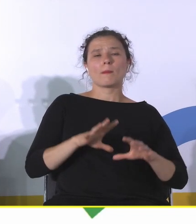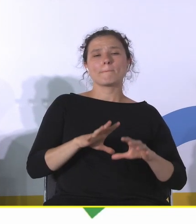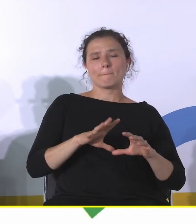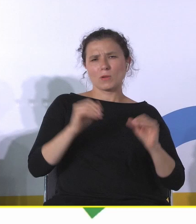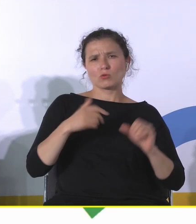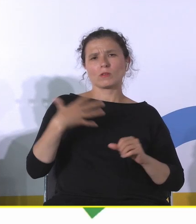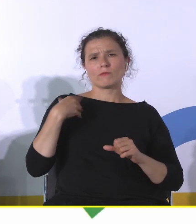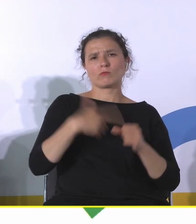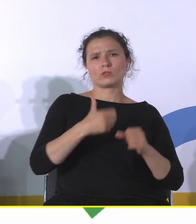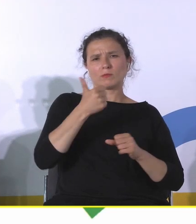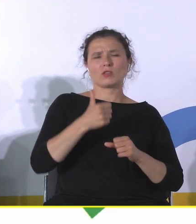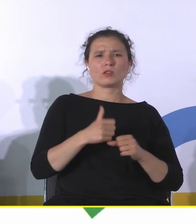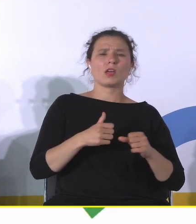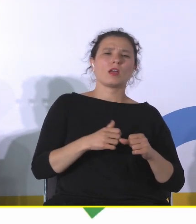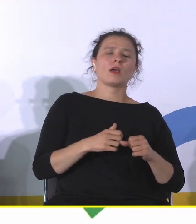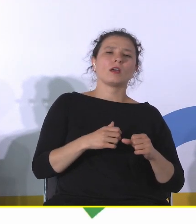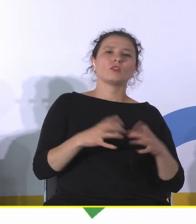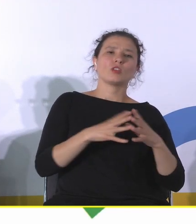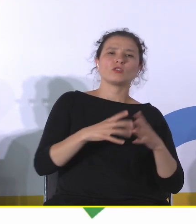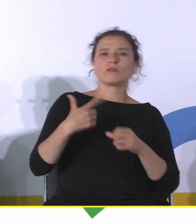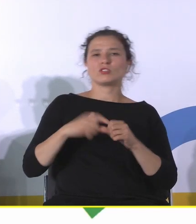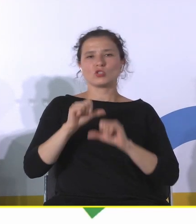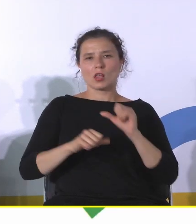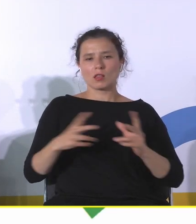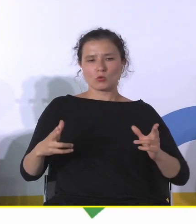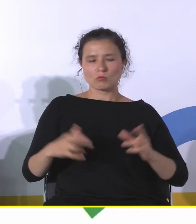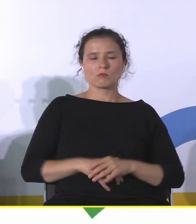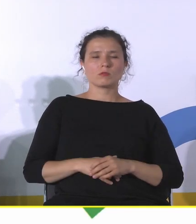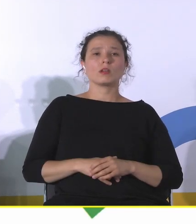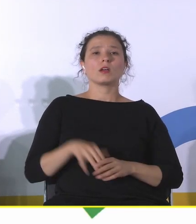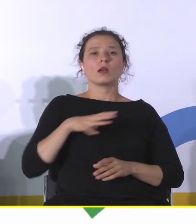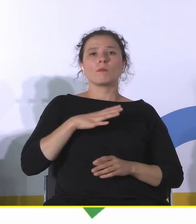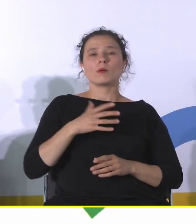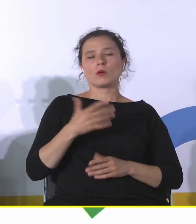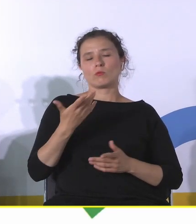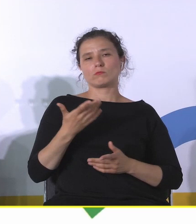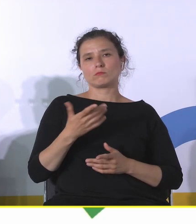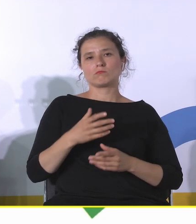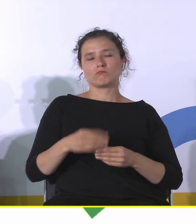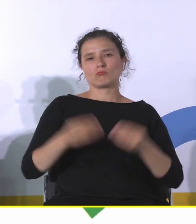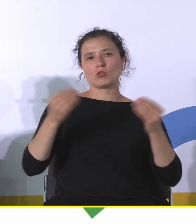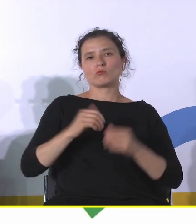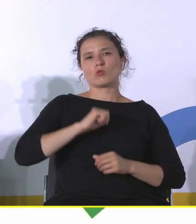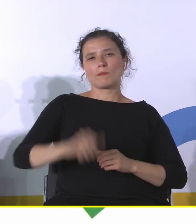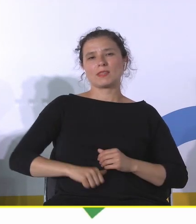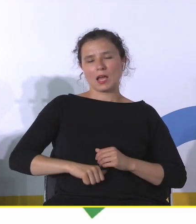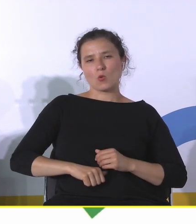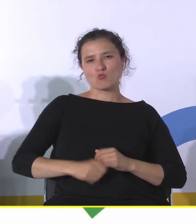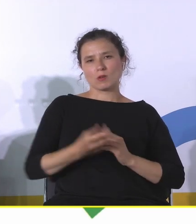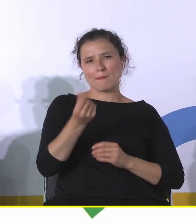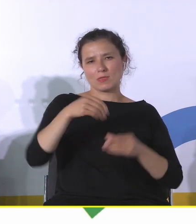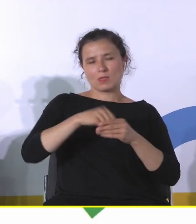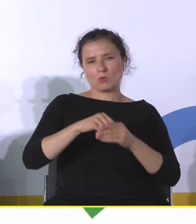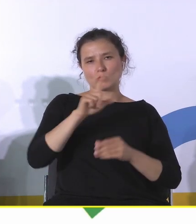dekady pojawiła się, nie wiem, strategia rozwoju kapitału społecznego w Polsce, gdzie wielokrotnie było mówione, że dziedzictwo buduje kapitał